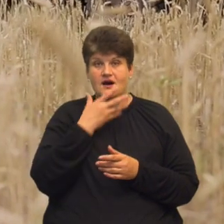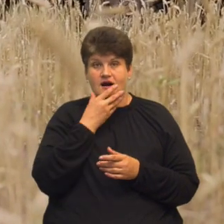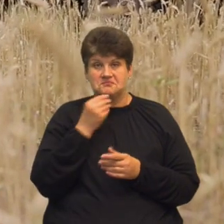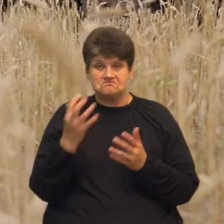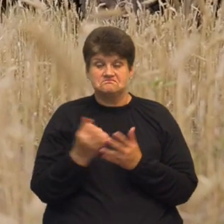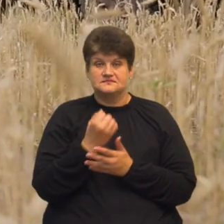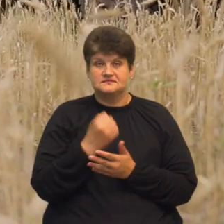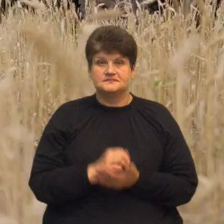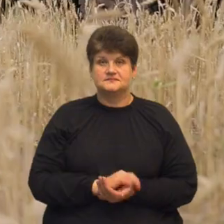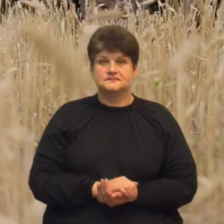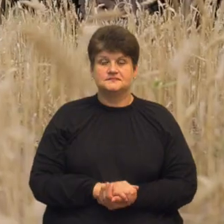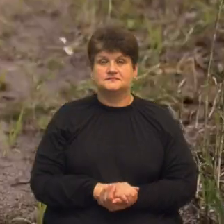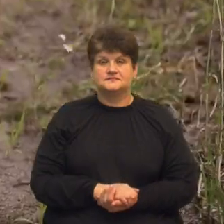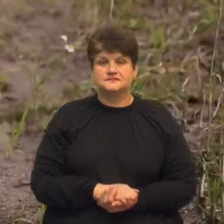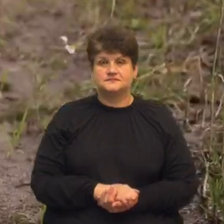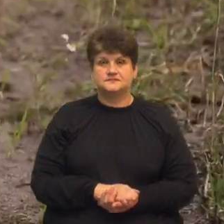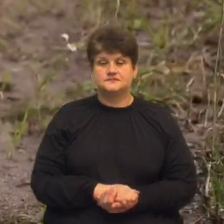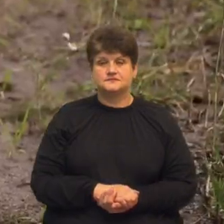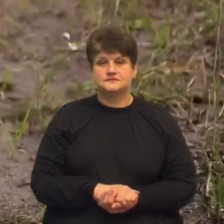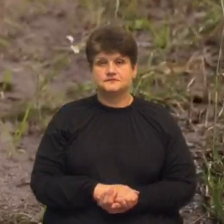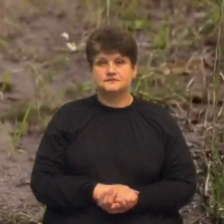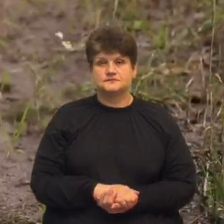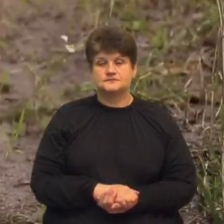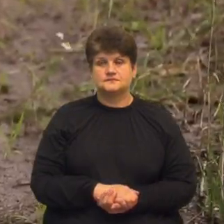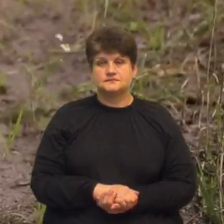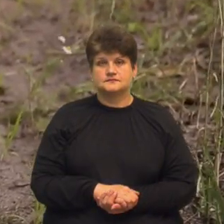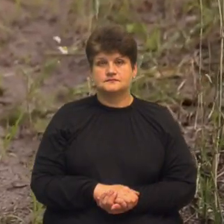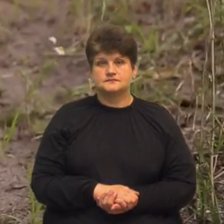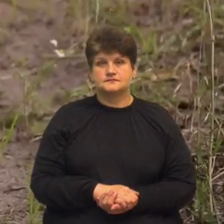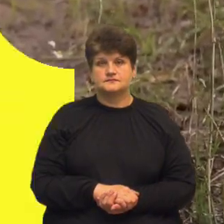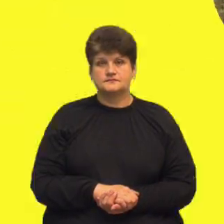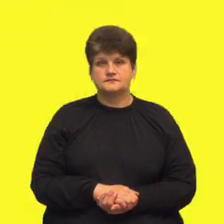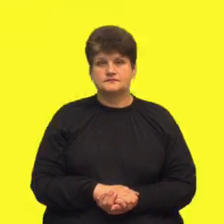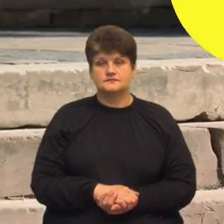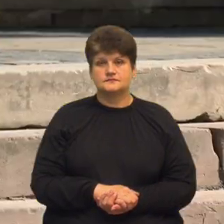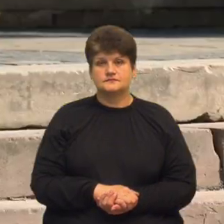Тетяна Панченко, Ірина Моргун, Людмила Періг. Суспільні новини. Тернопіль.